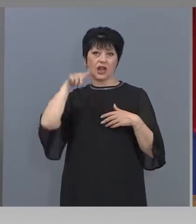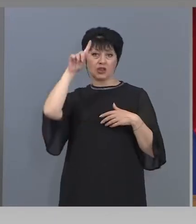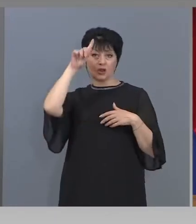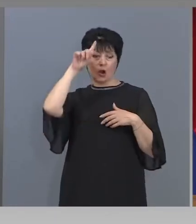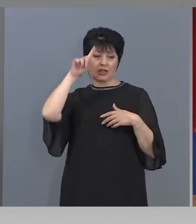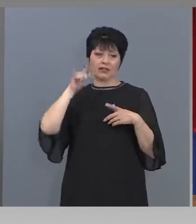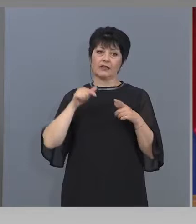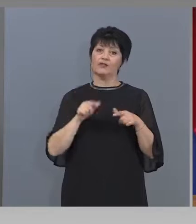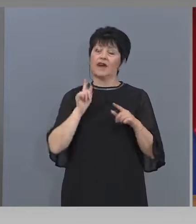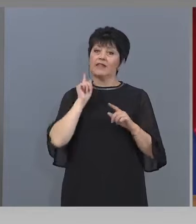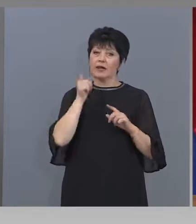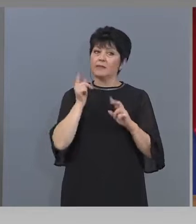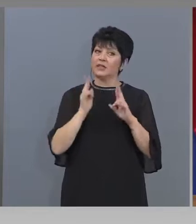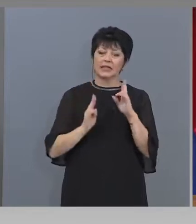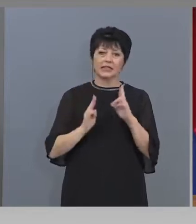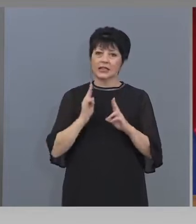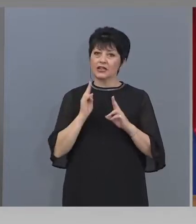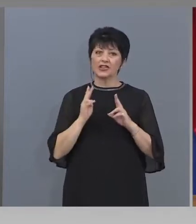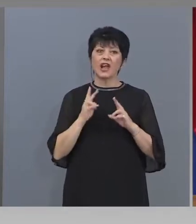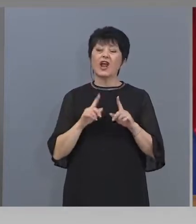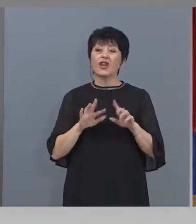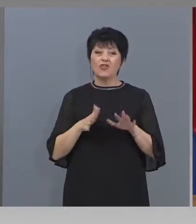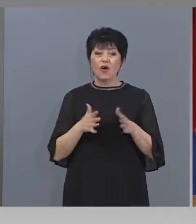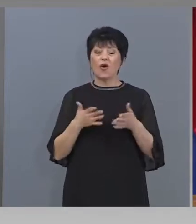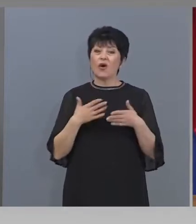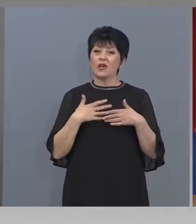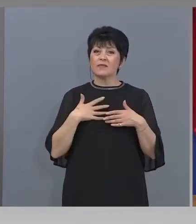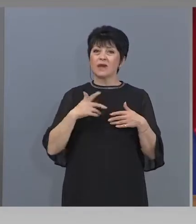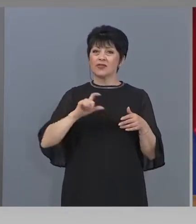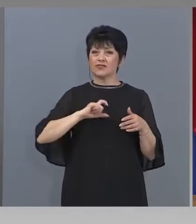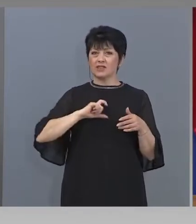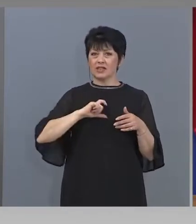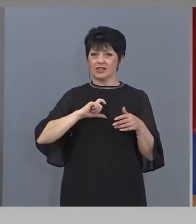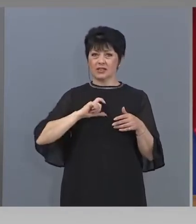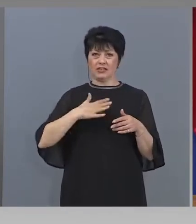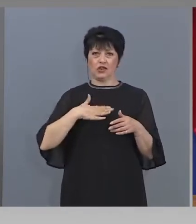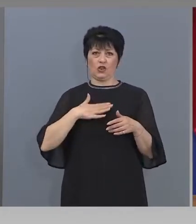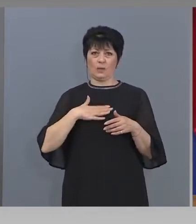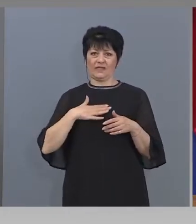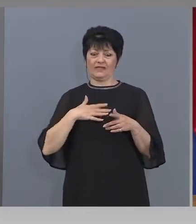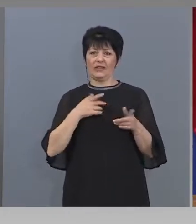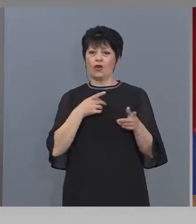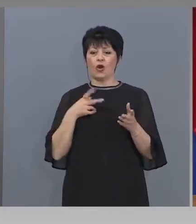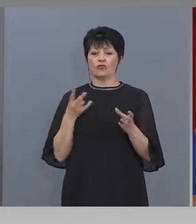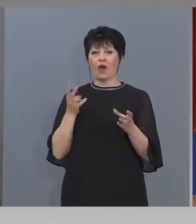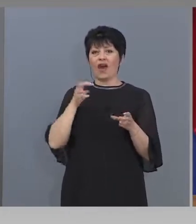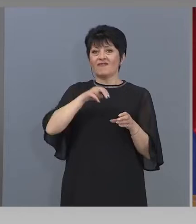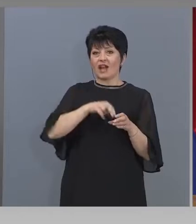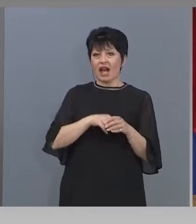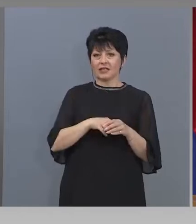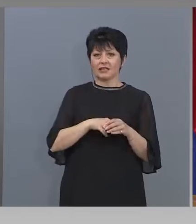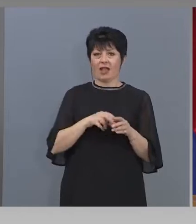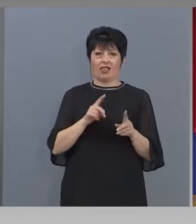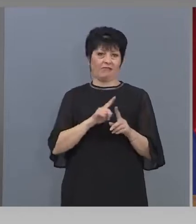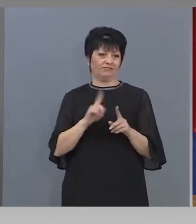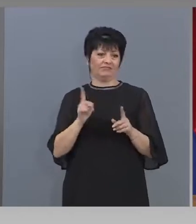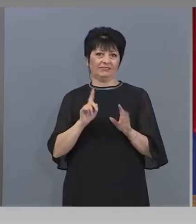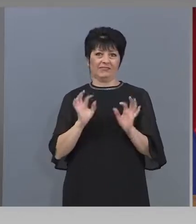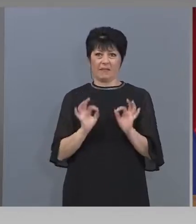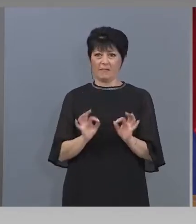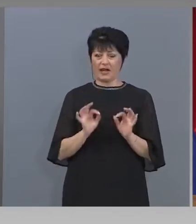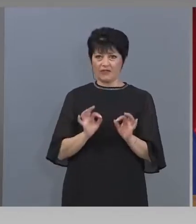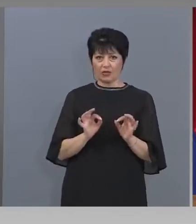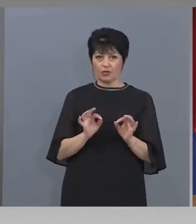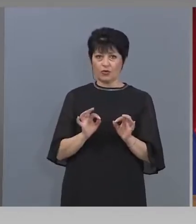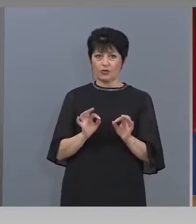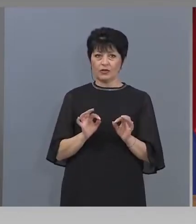бъде решен този казус, но има частен собственик, който е влязал правомерно, според мен неправомерно са го пуснали органите, които е